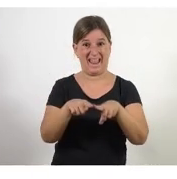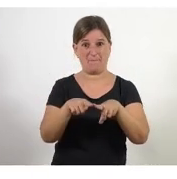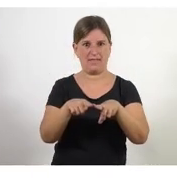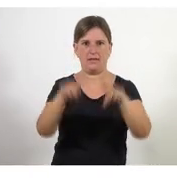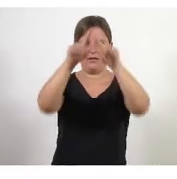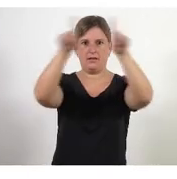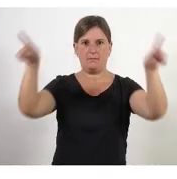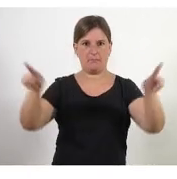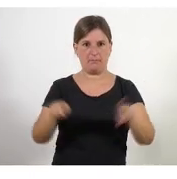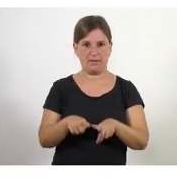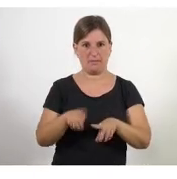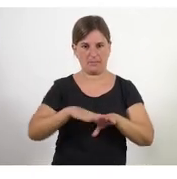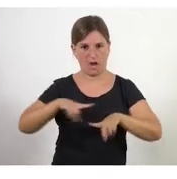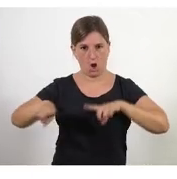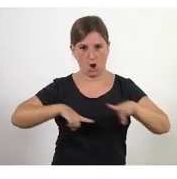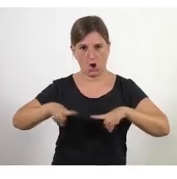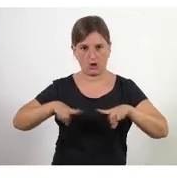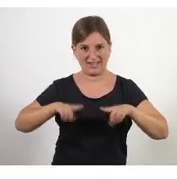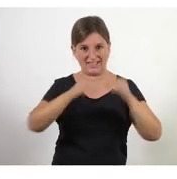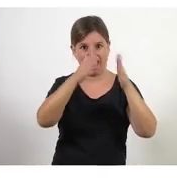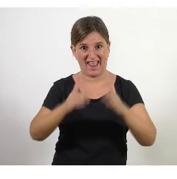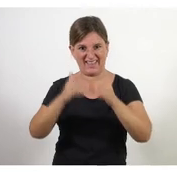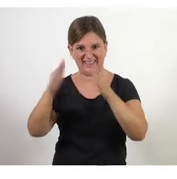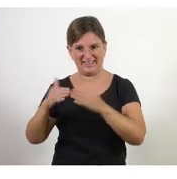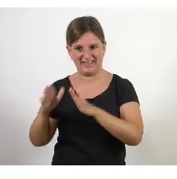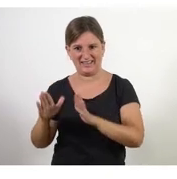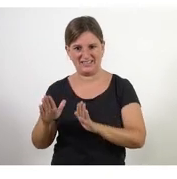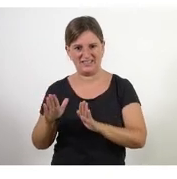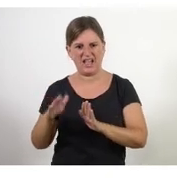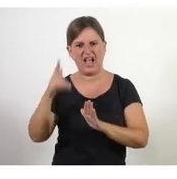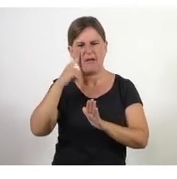abans de respondre us fa res si deixo de compartir pantalla